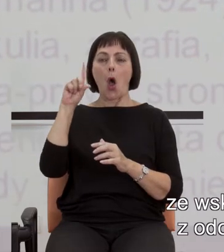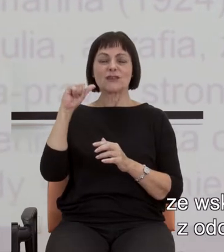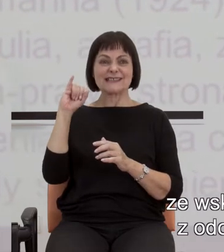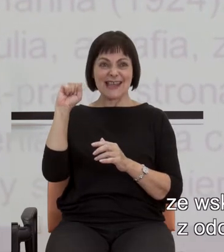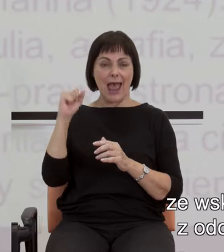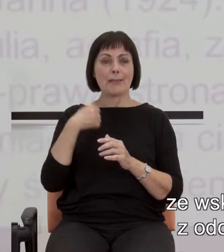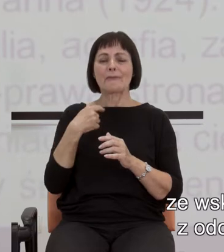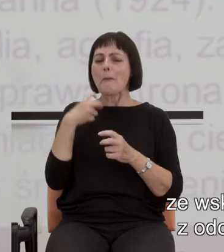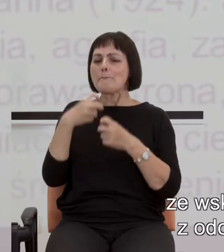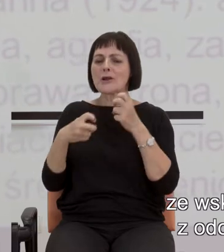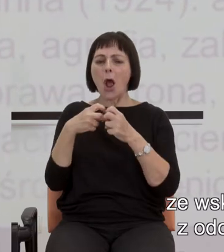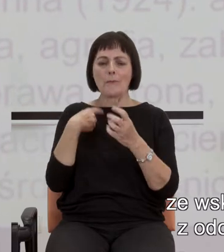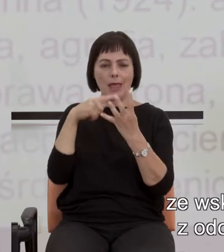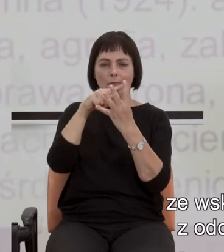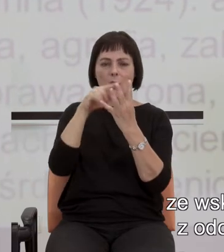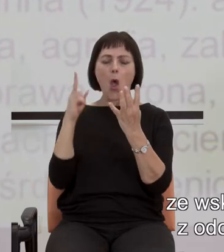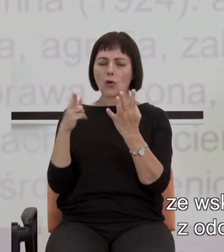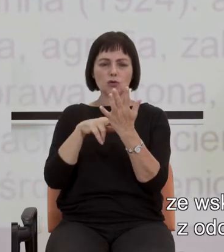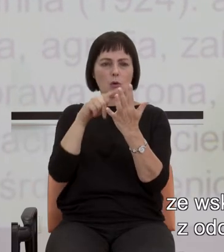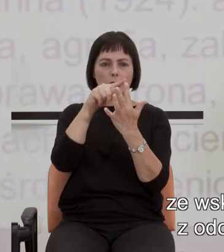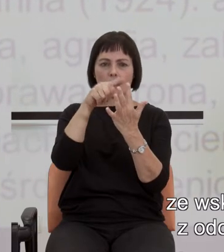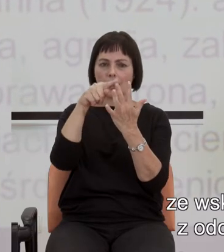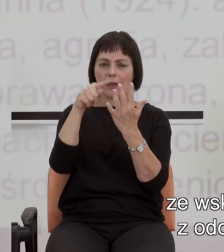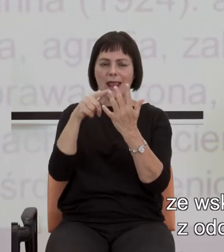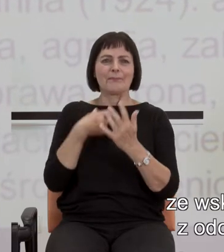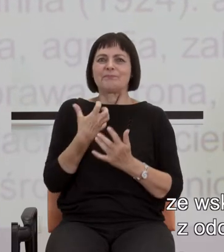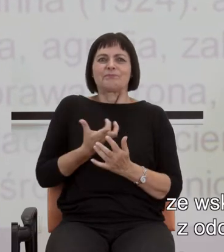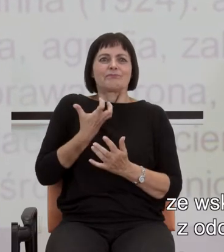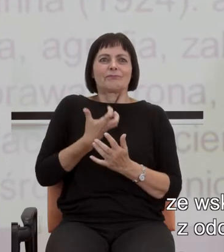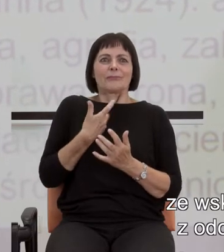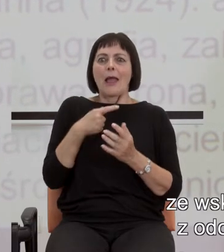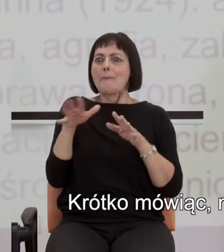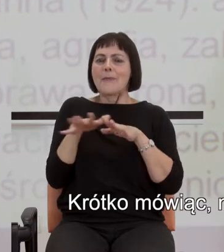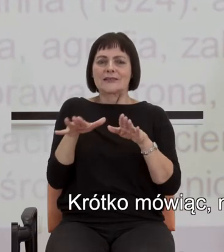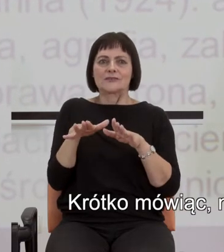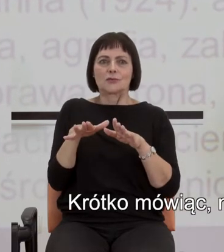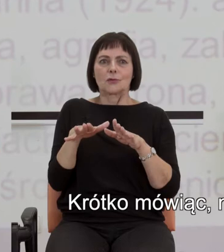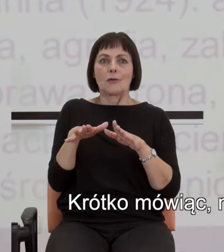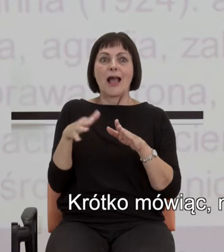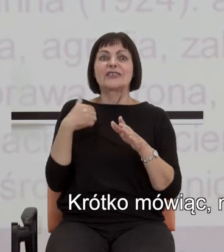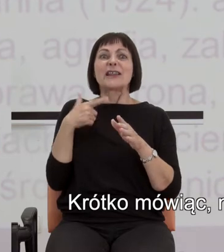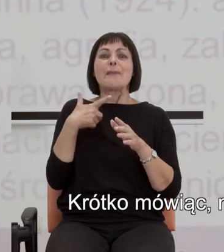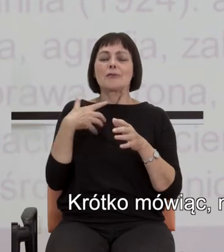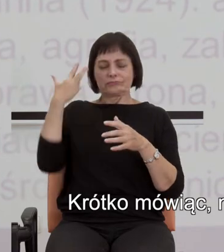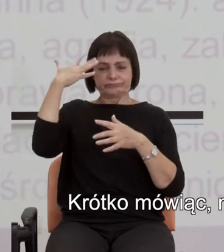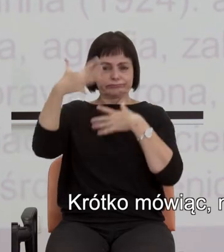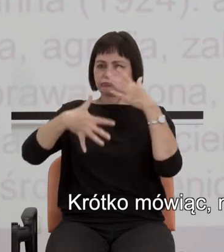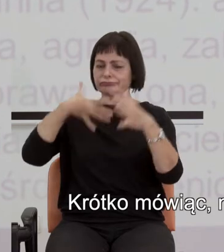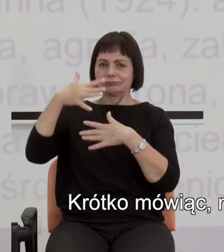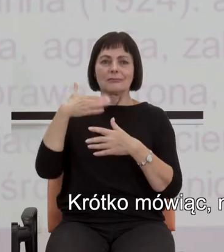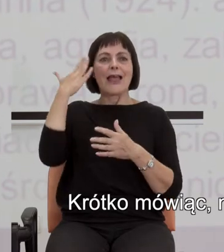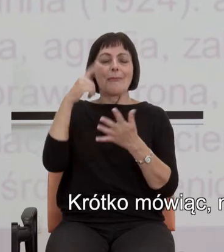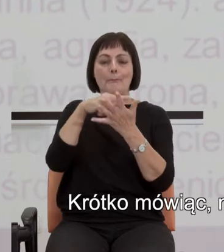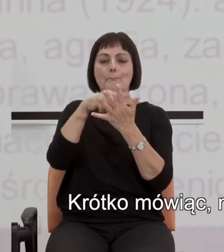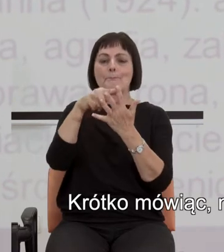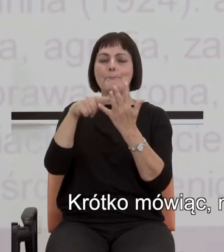wskazywaniem któregoś swoich palców, z odczuwaniem go w odpowiednim miejscu. Krótko mówiąc, mają zaburzoną wiedzę na